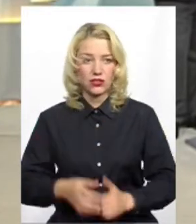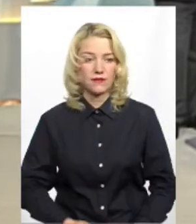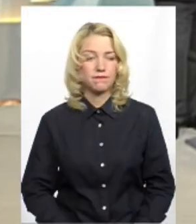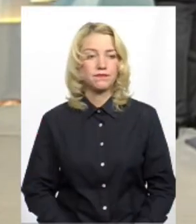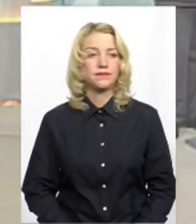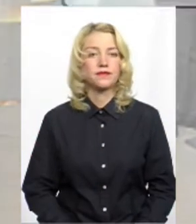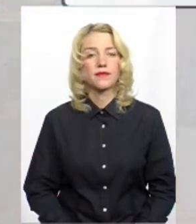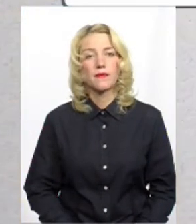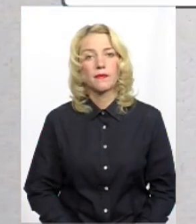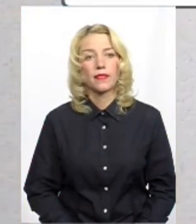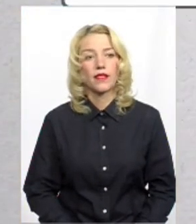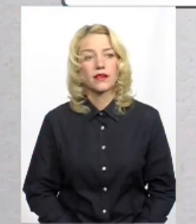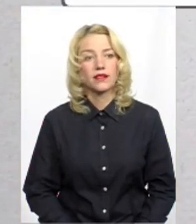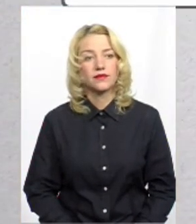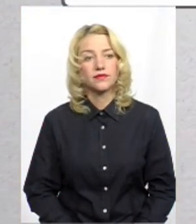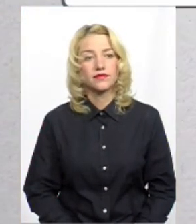Прошу.